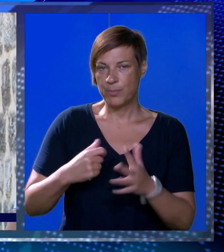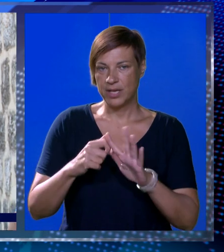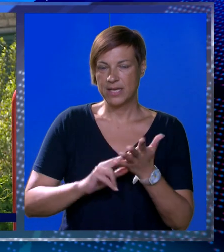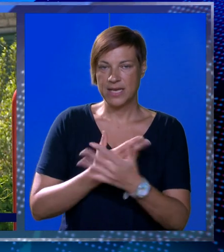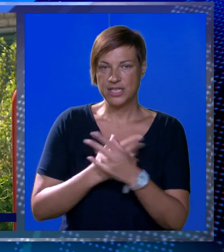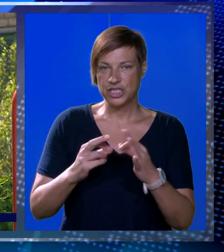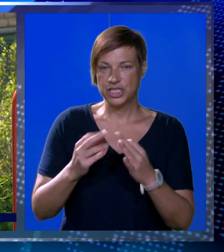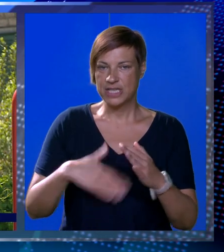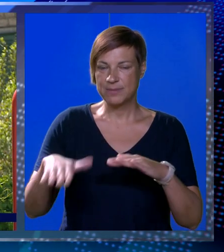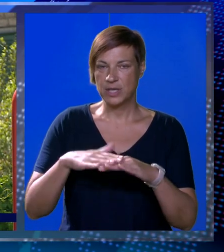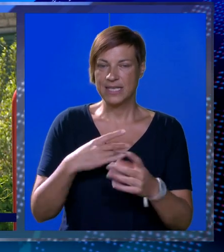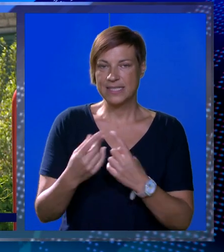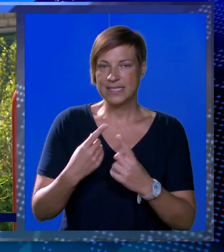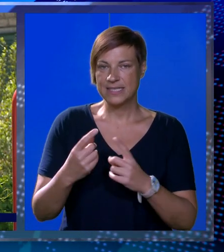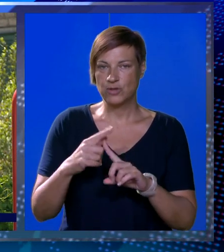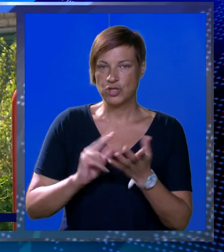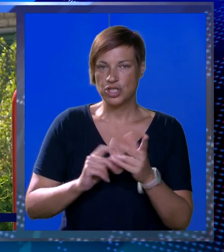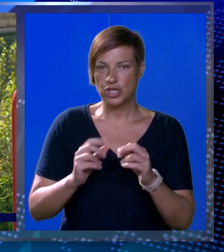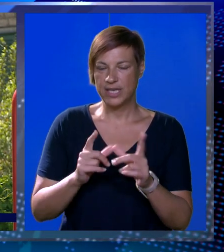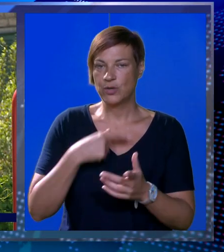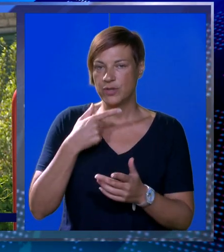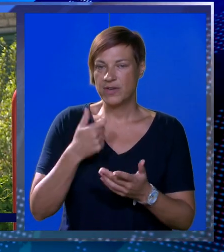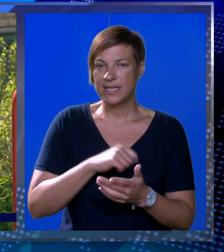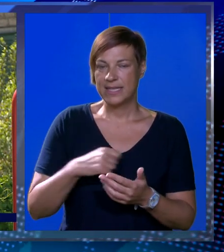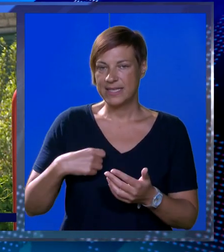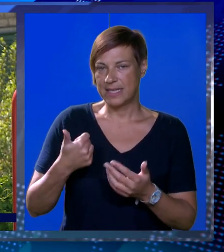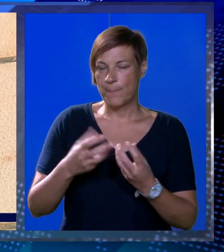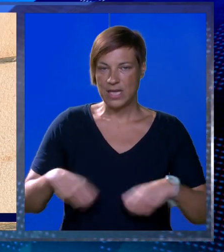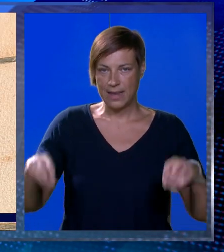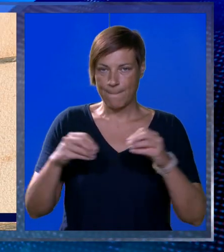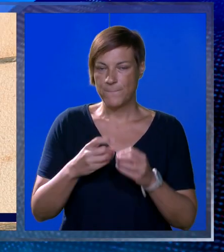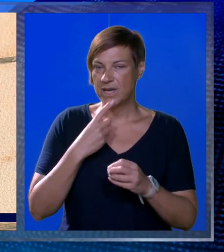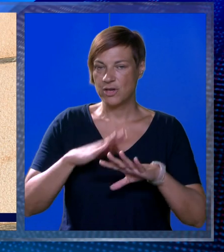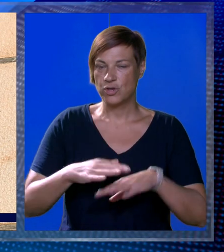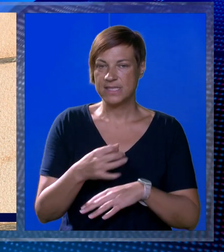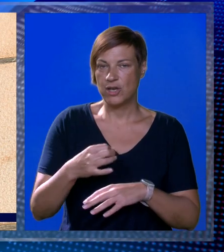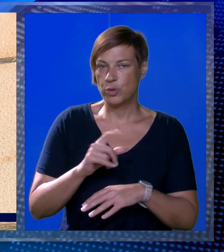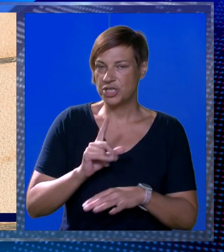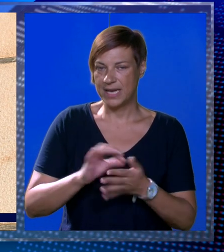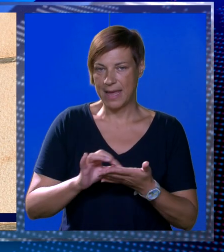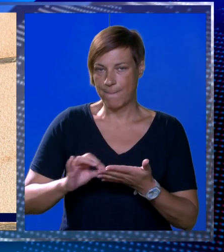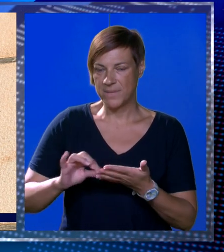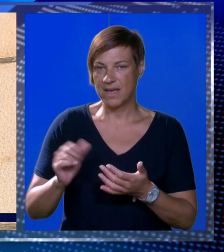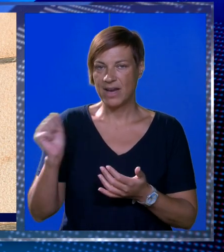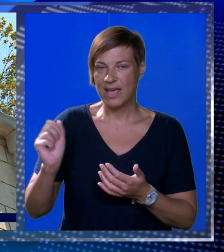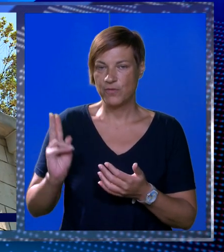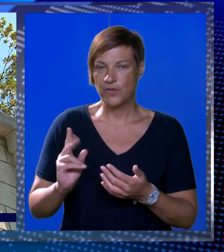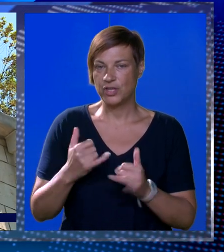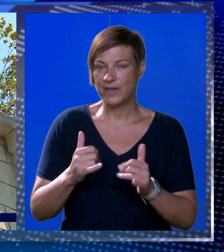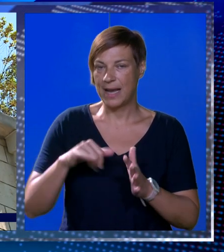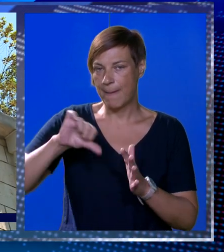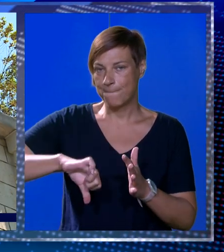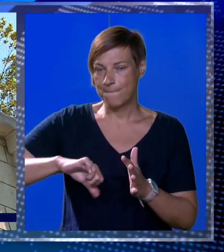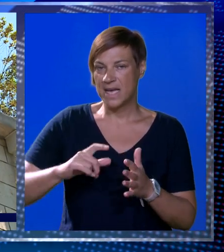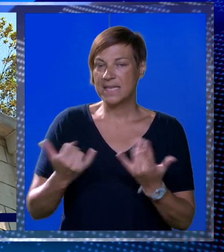prozivaju Knežića zbog adaptacije ceste u točioniku tvrde kako je to samo jedan od projekata na koji se općina ili nije prijavila na EU fondove